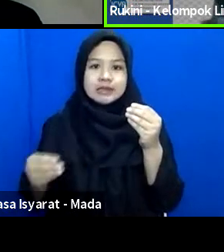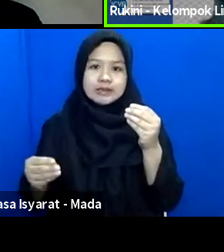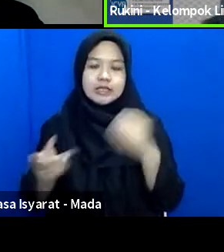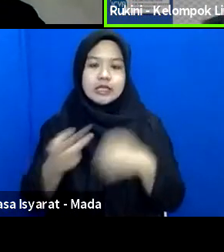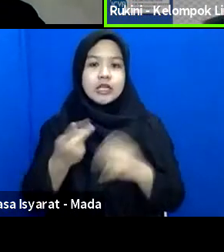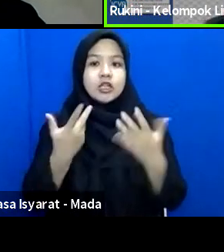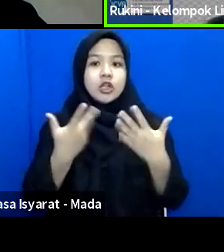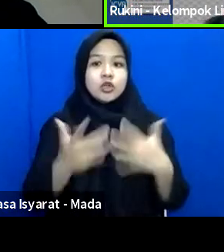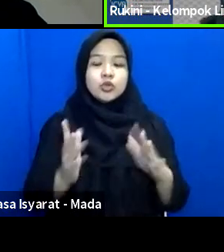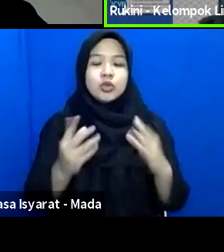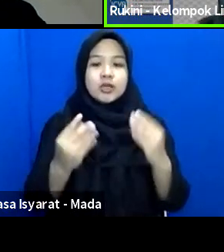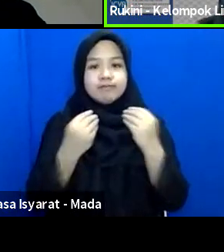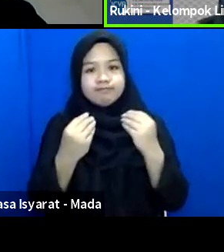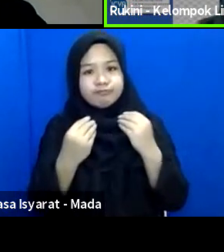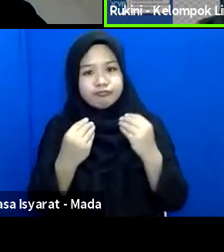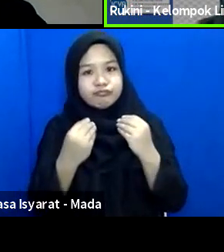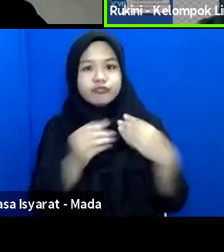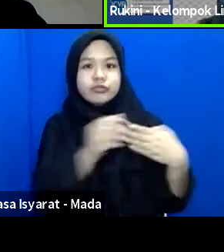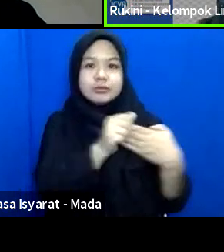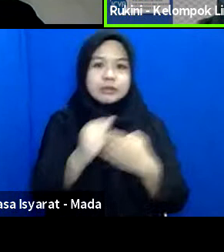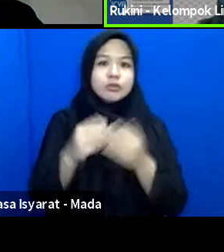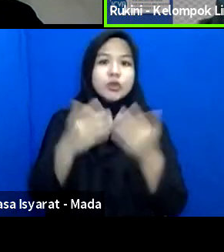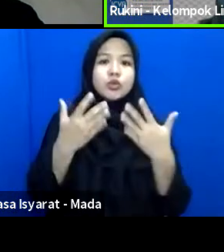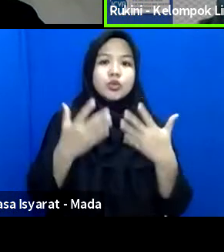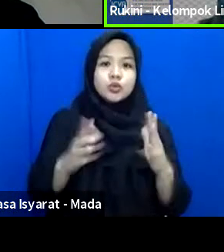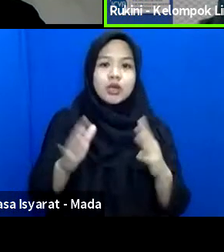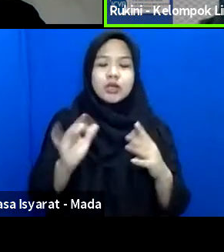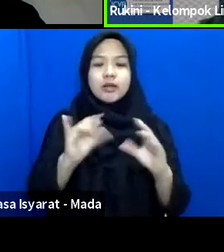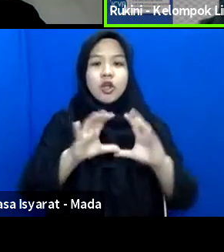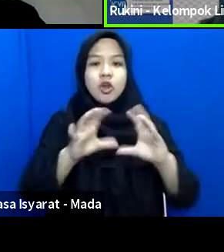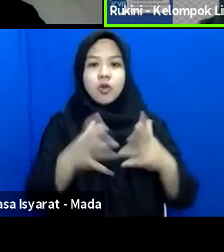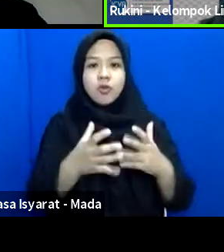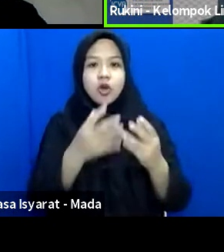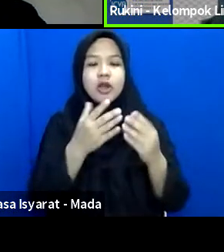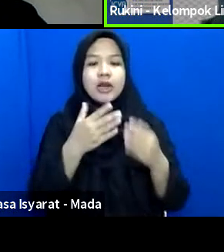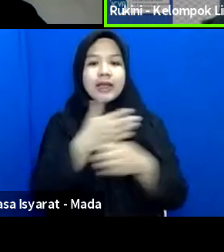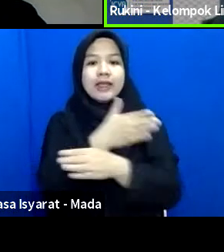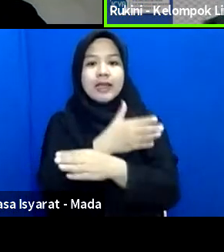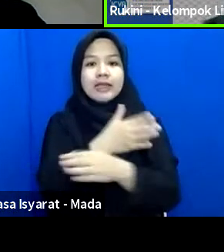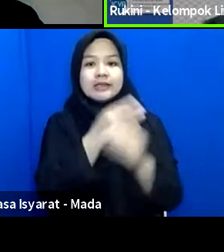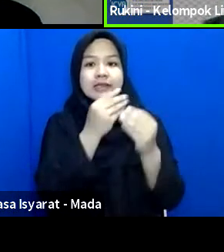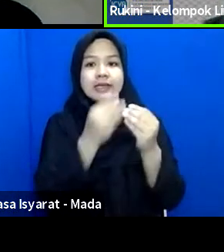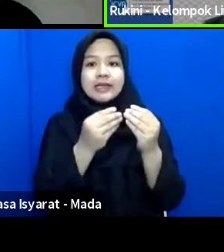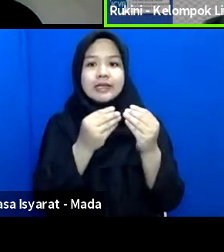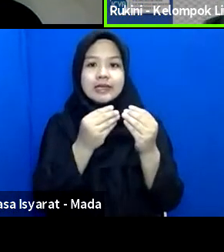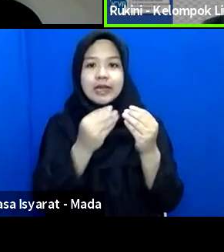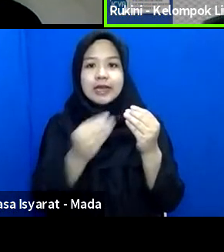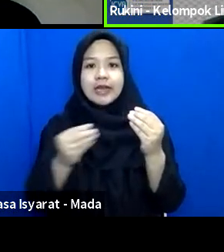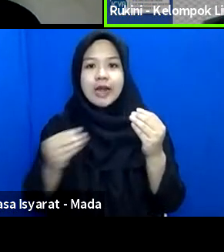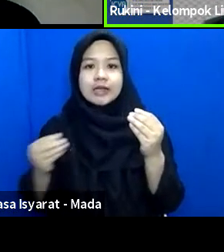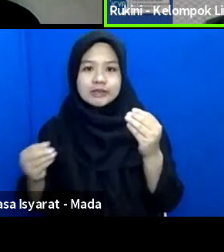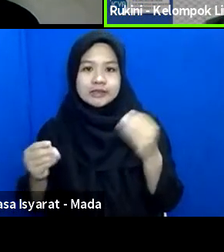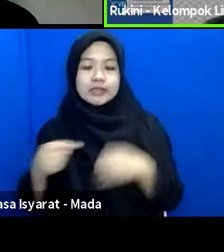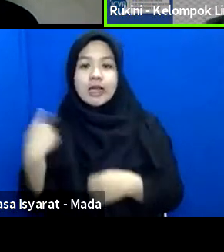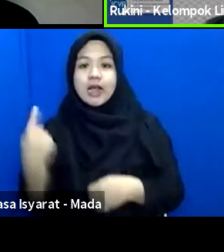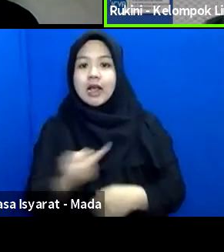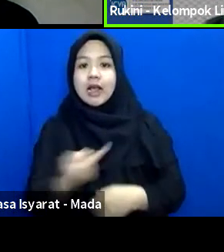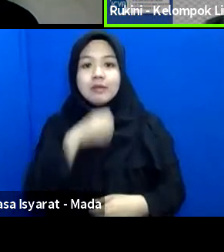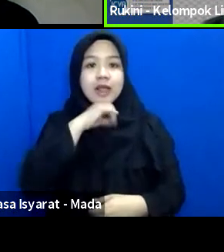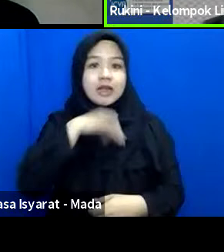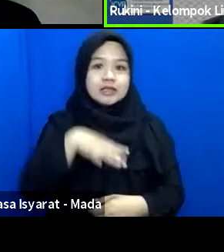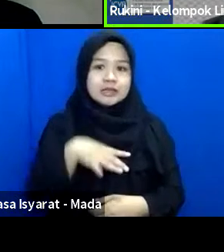dibimbing oleh kelompok lintas generasi ini untuk sebagai lansia yang mana